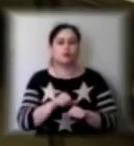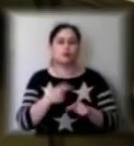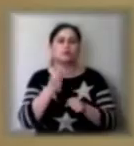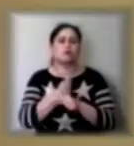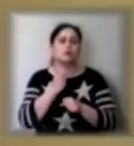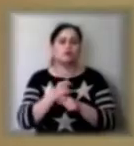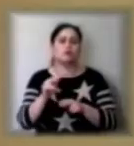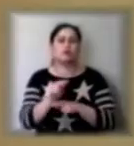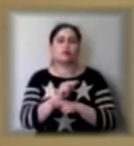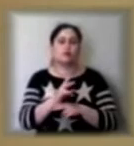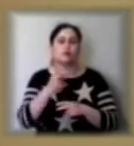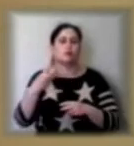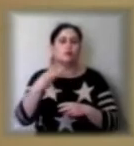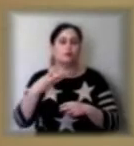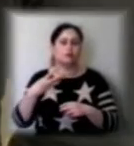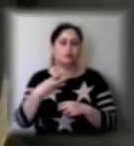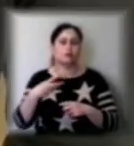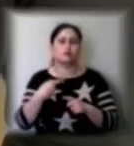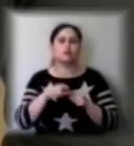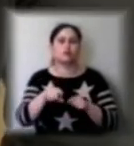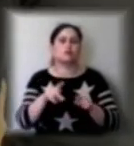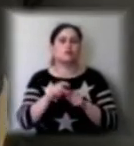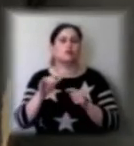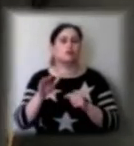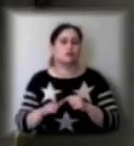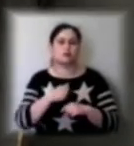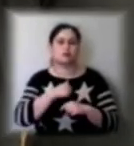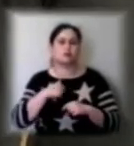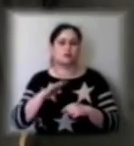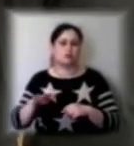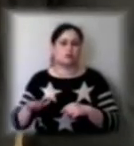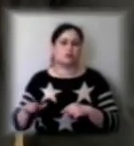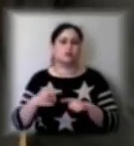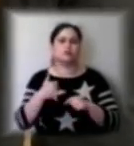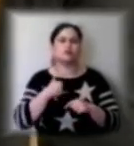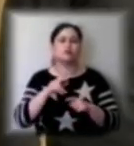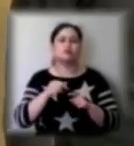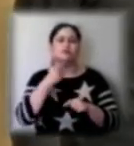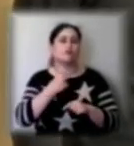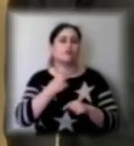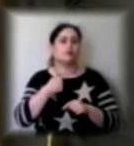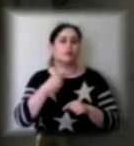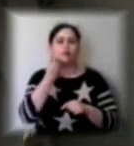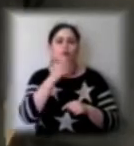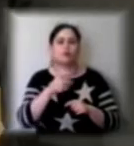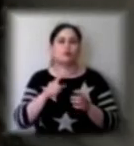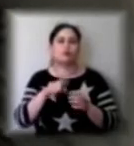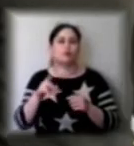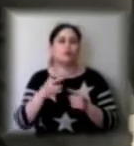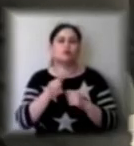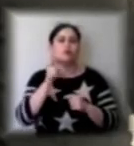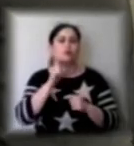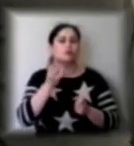поверсі. Тут наймолодші діти. У нас тут, як кажуть, найкращі номери. Кабінети ще не зовсім підготовлені. Маємо